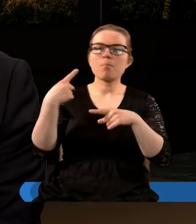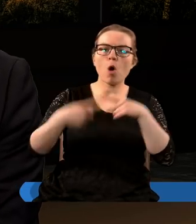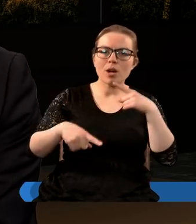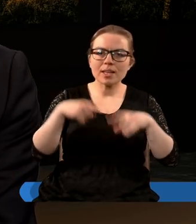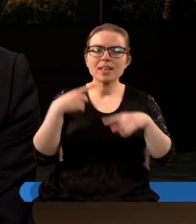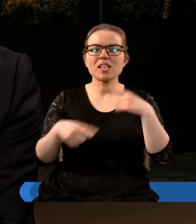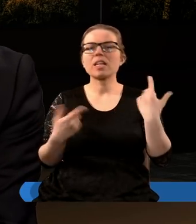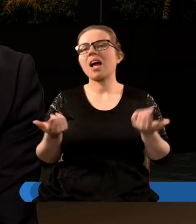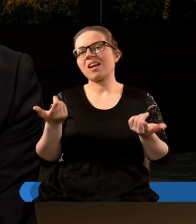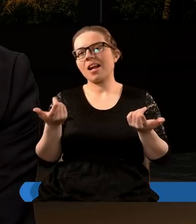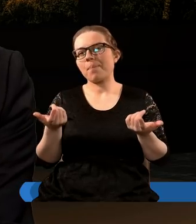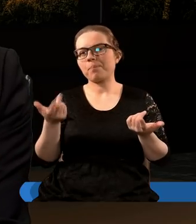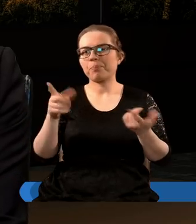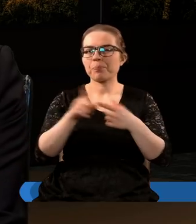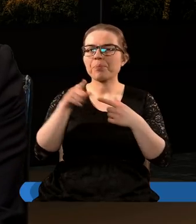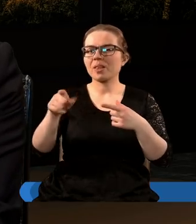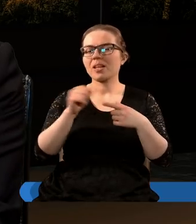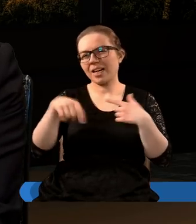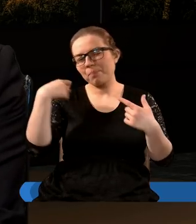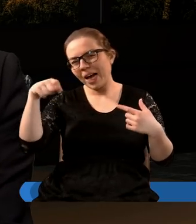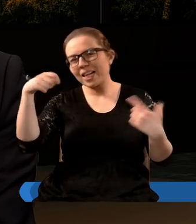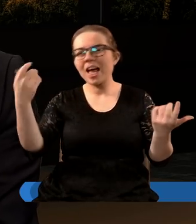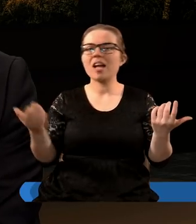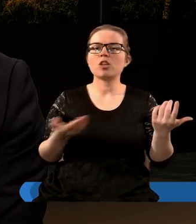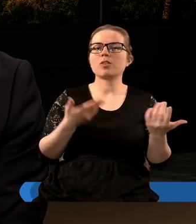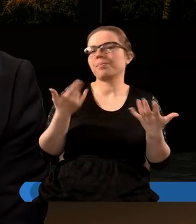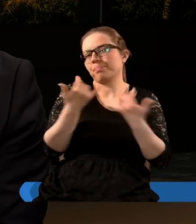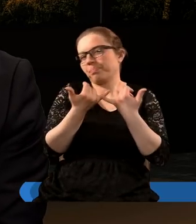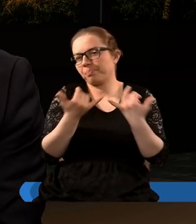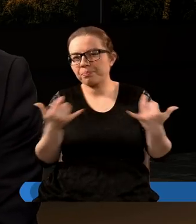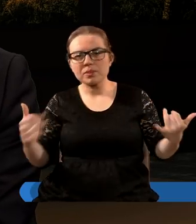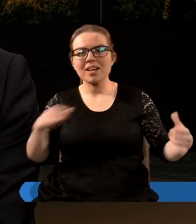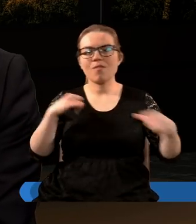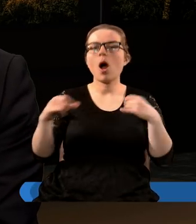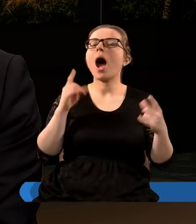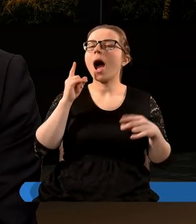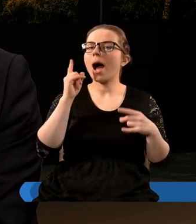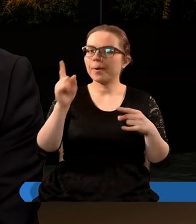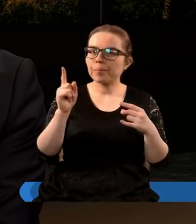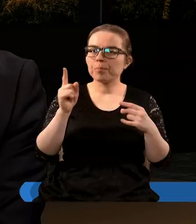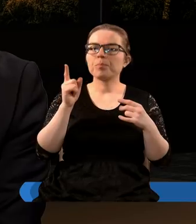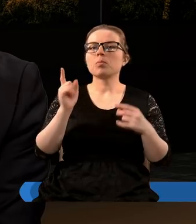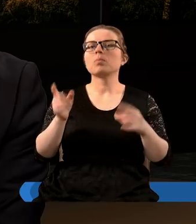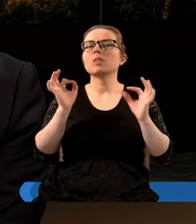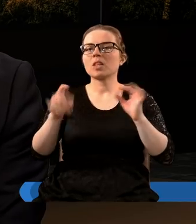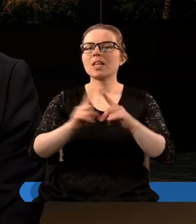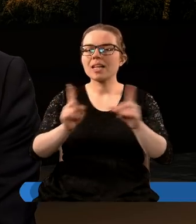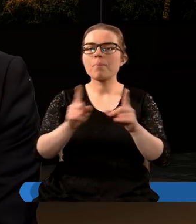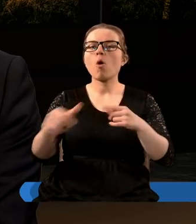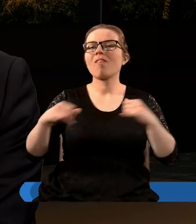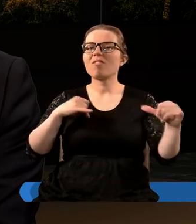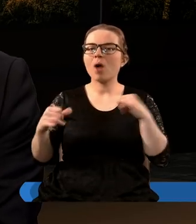prawda. Nie wszędzie są królowie, są miejscami prezydenci, inne formy władzy, ale generalnie jest to symbol